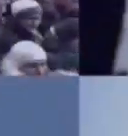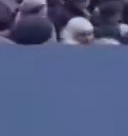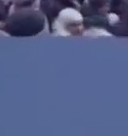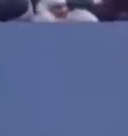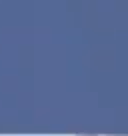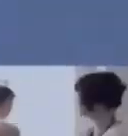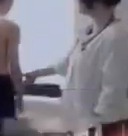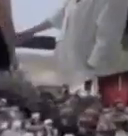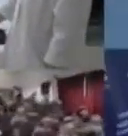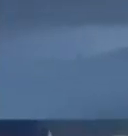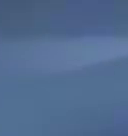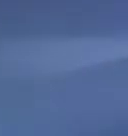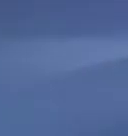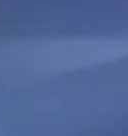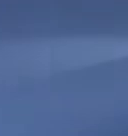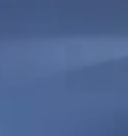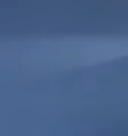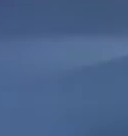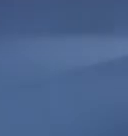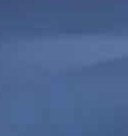Наступне інформаційне оновлення дивіться 20.40.